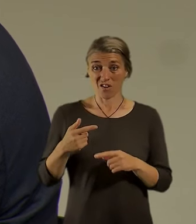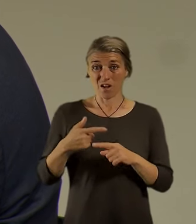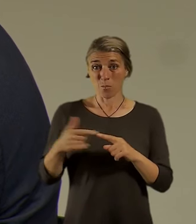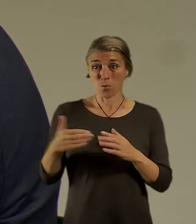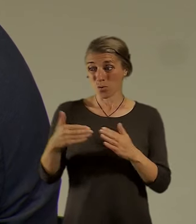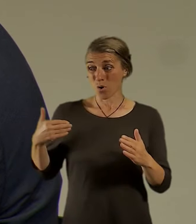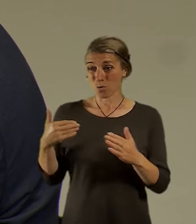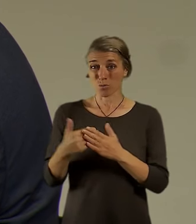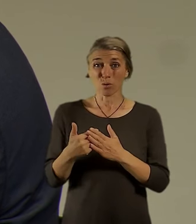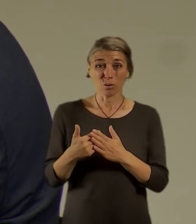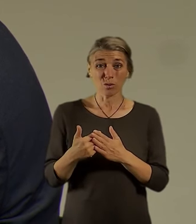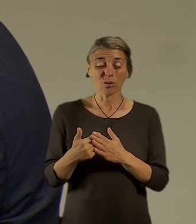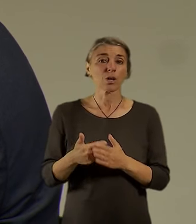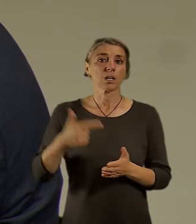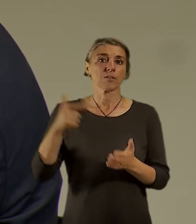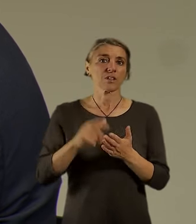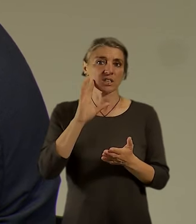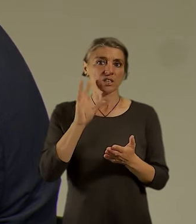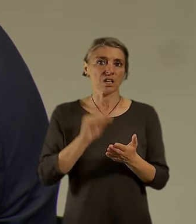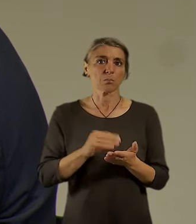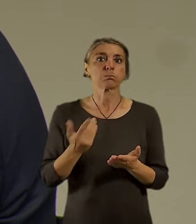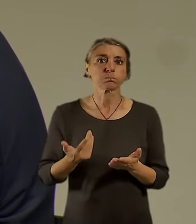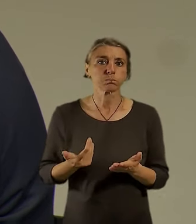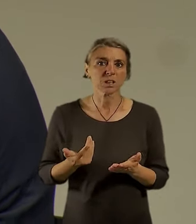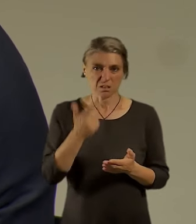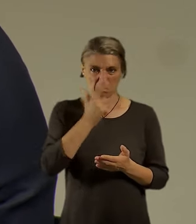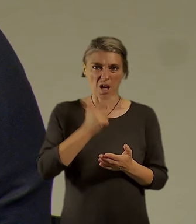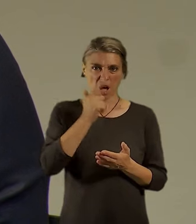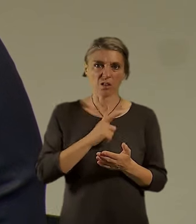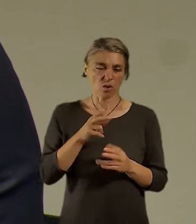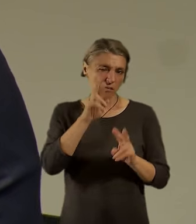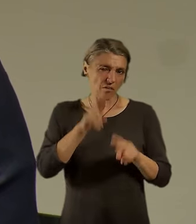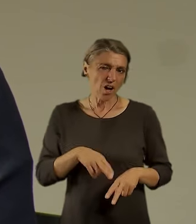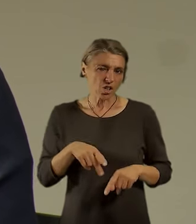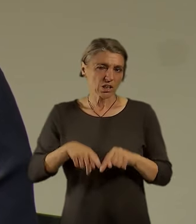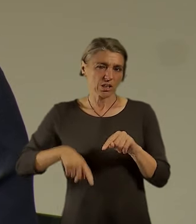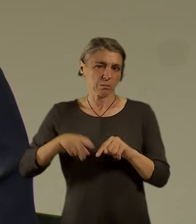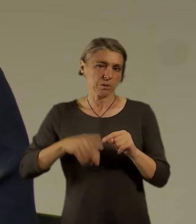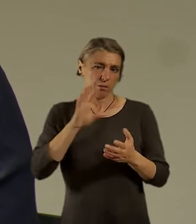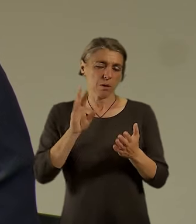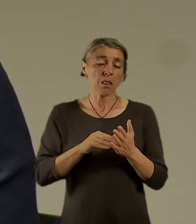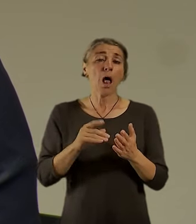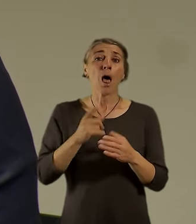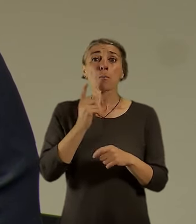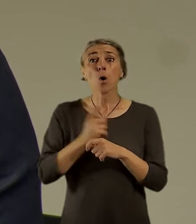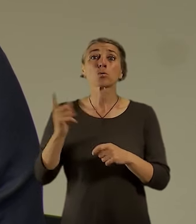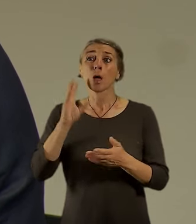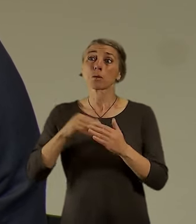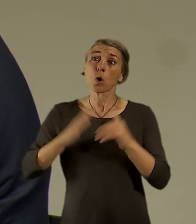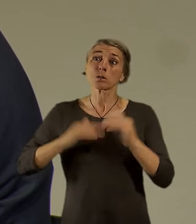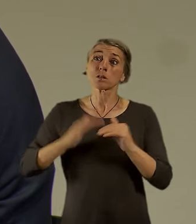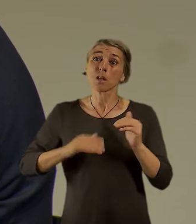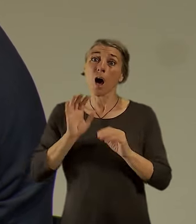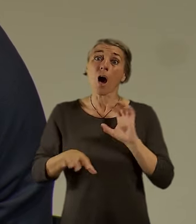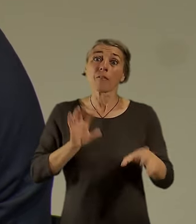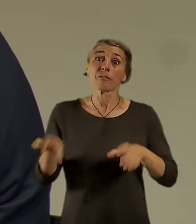000. Čili ta situace je jako vážná. Na druhou stranu, kdyby se stavily jenom byty, tak dojde vlastně